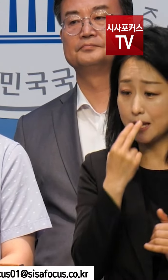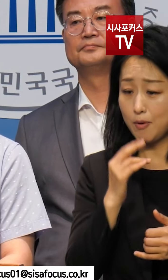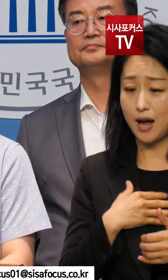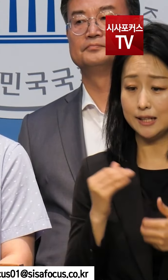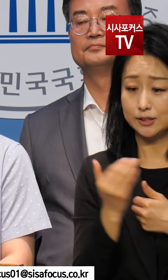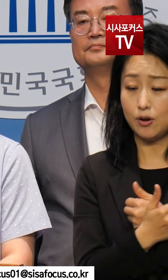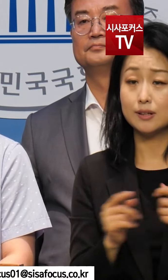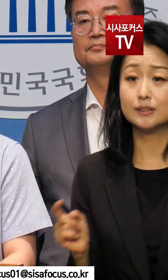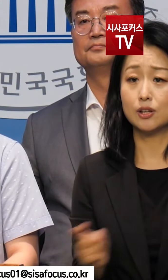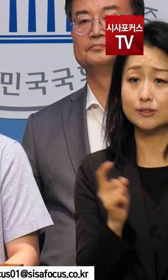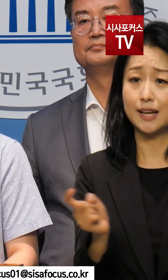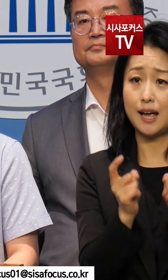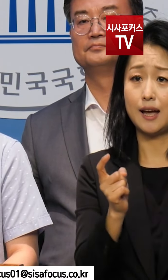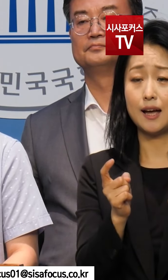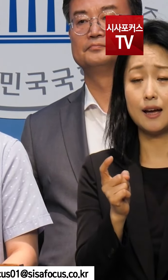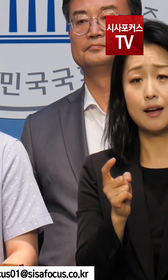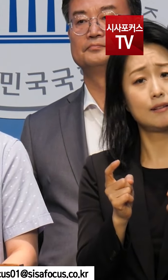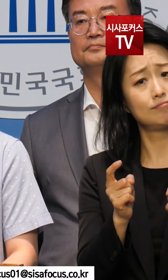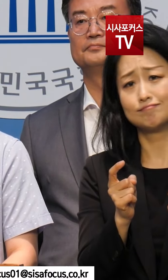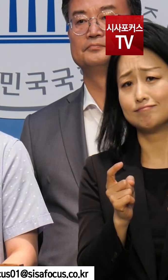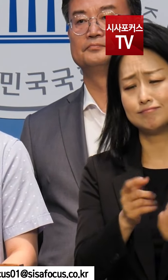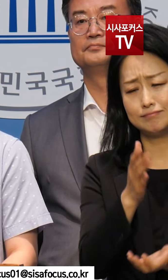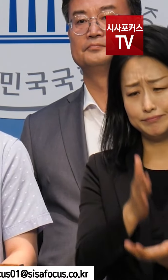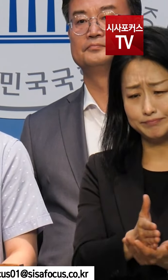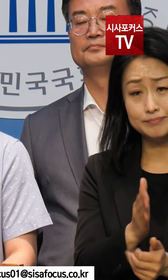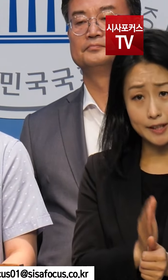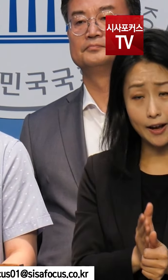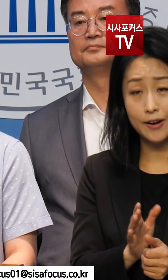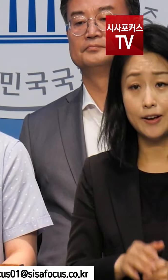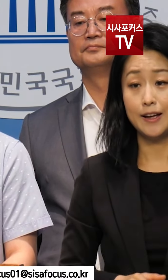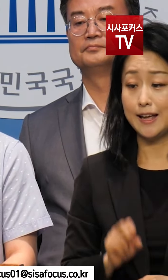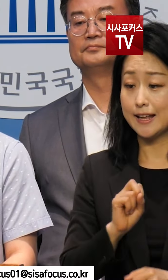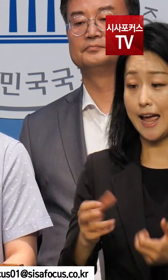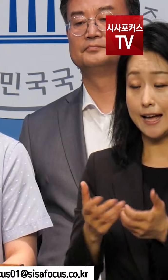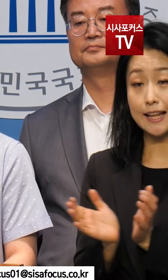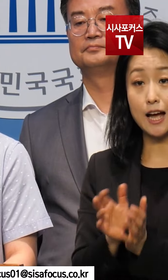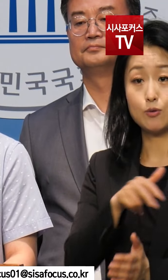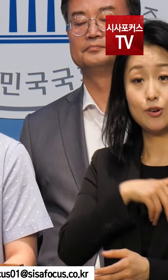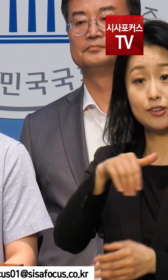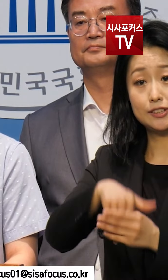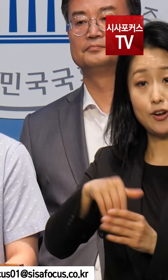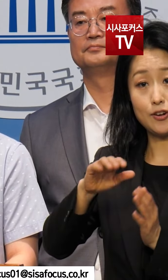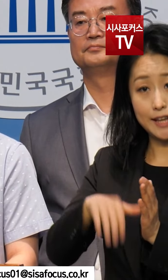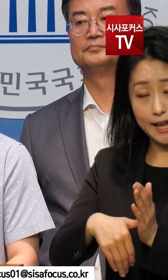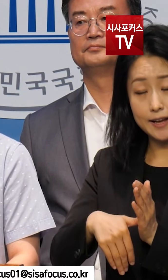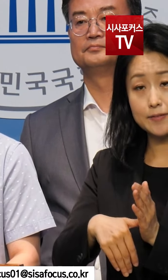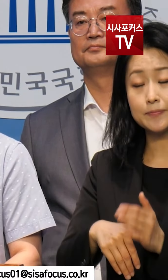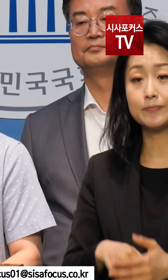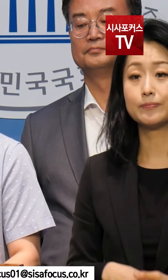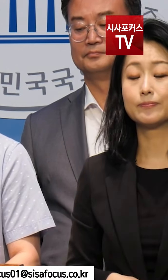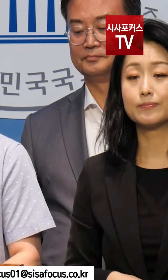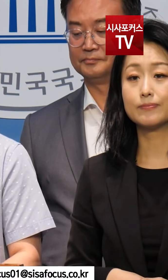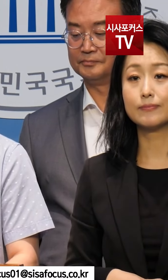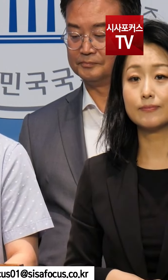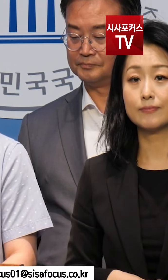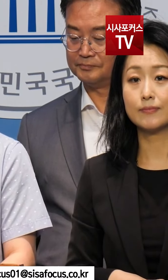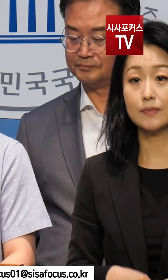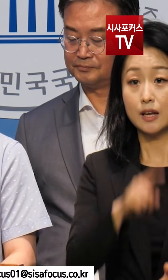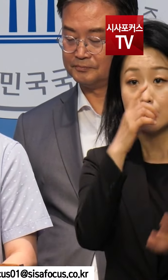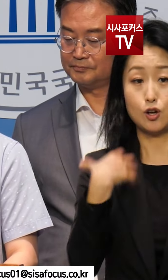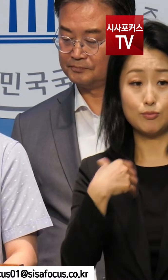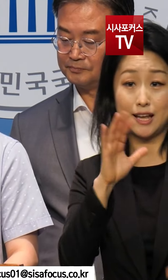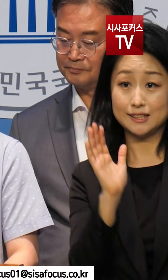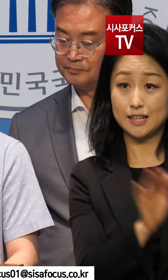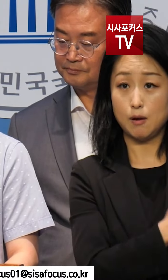안전을 정쟁으로 일삼고 계실 겁니까? 야당에서는 지난 총선에서 정부의 5대